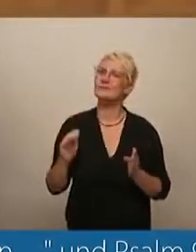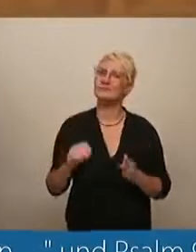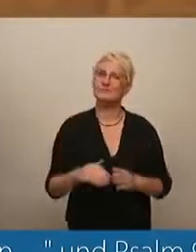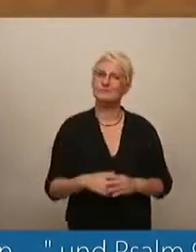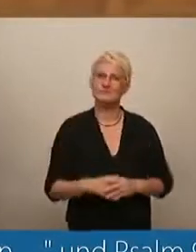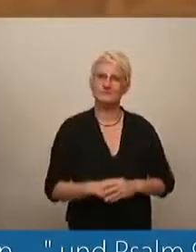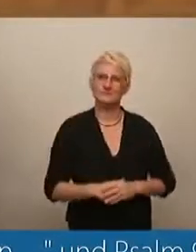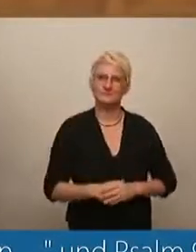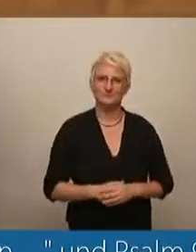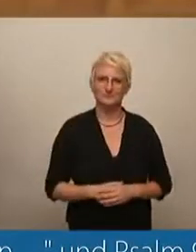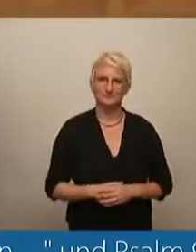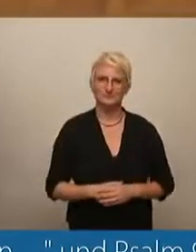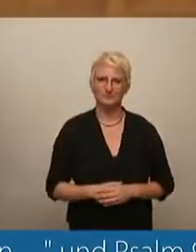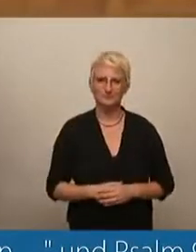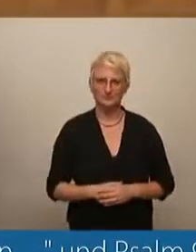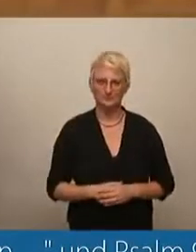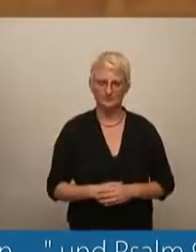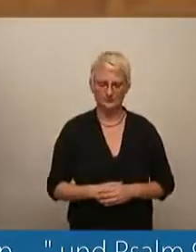Herz.